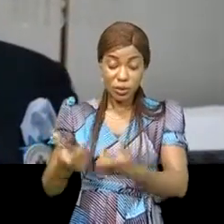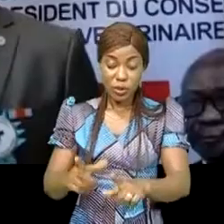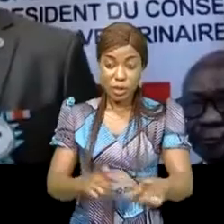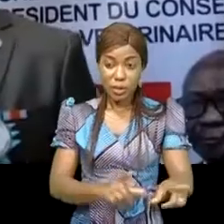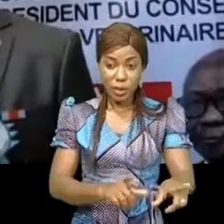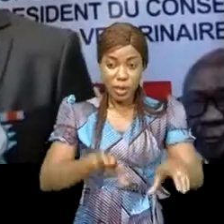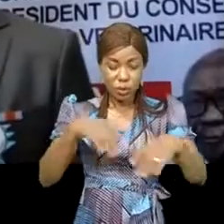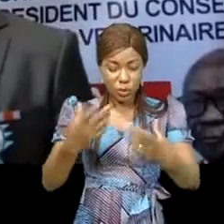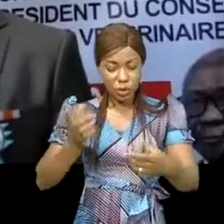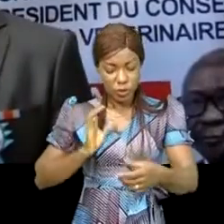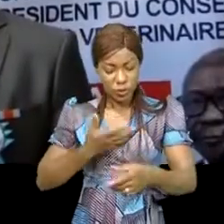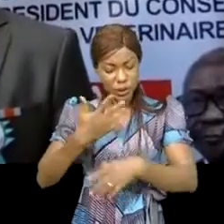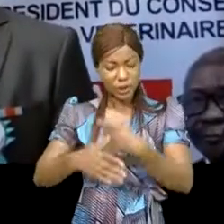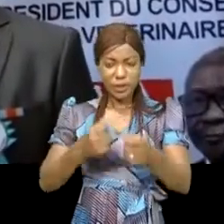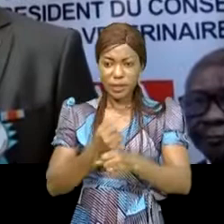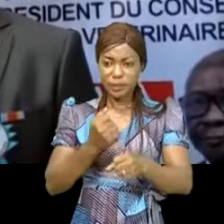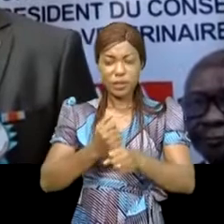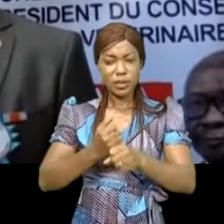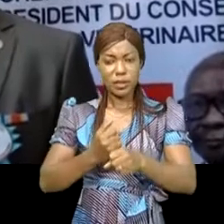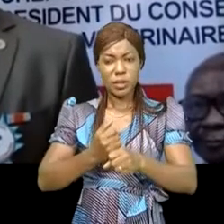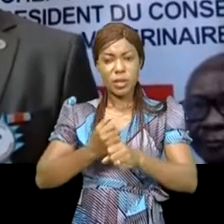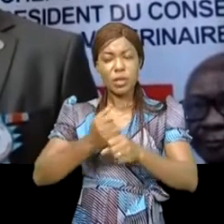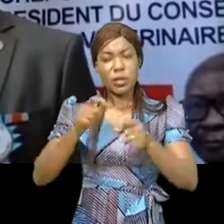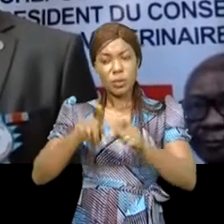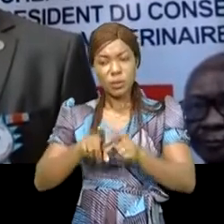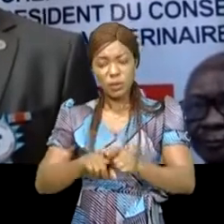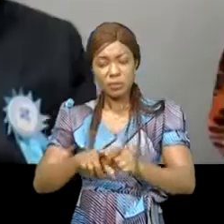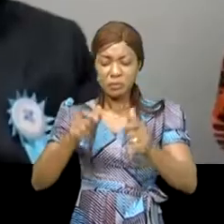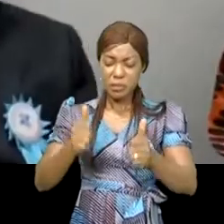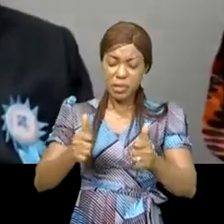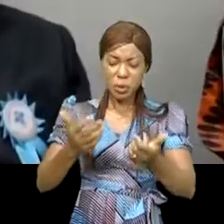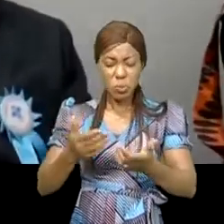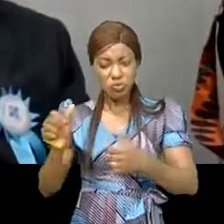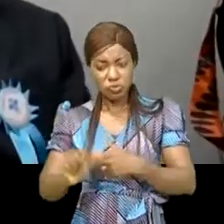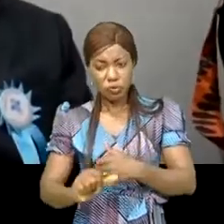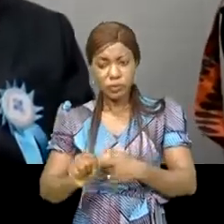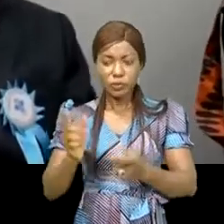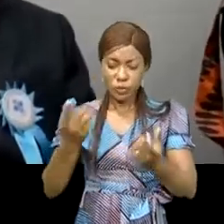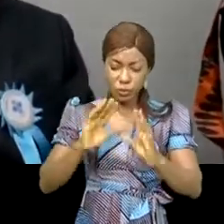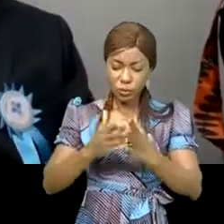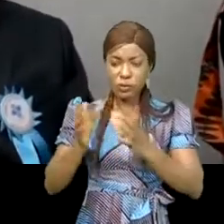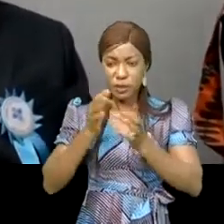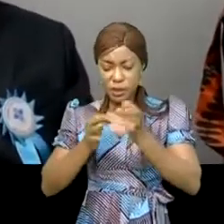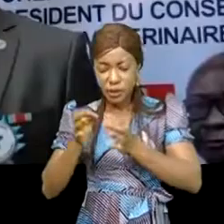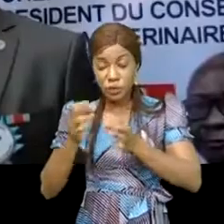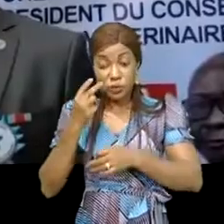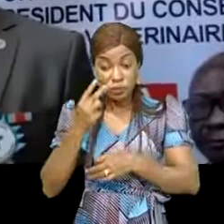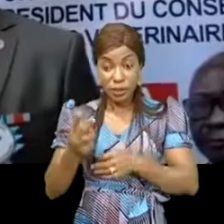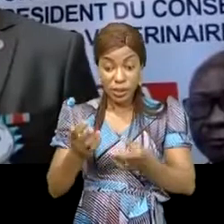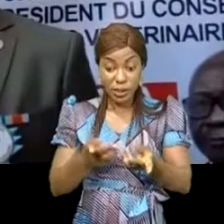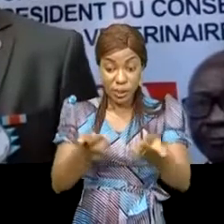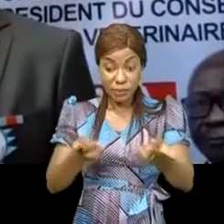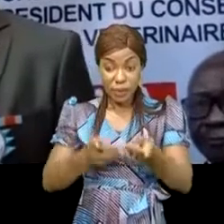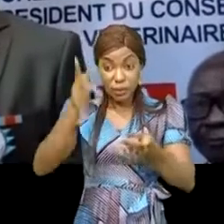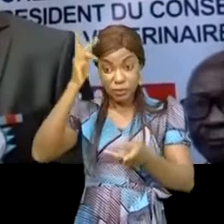comment la profession vétérinaire s'exerce dans cette province et faire voir aussi la place qu